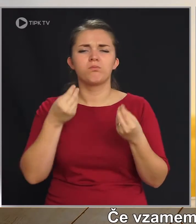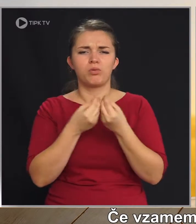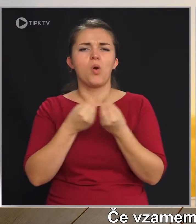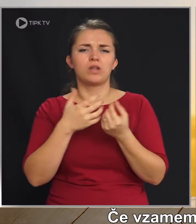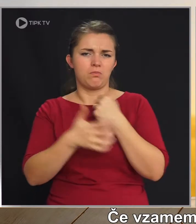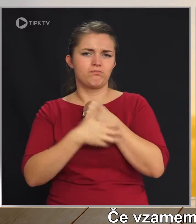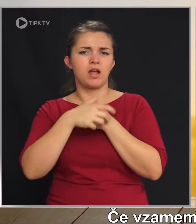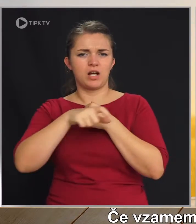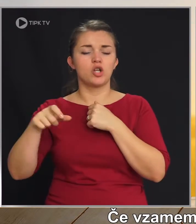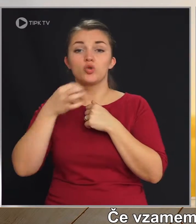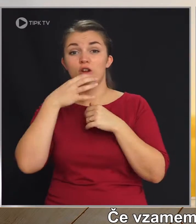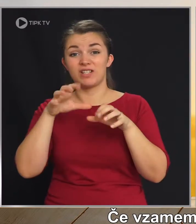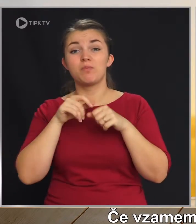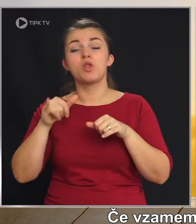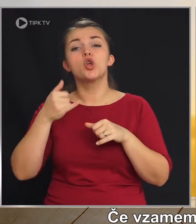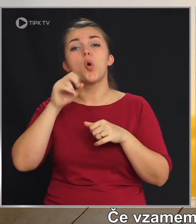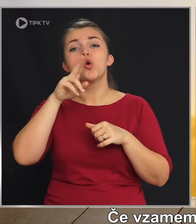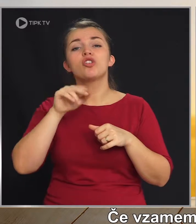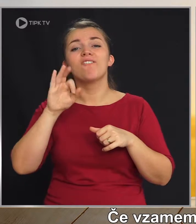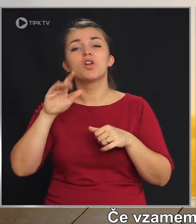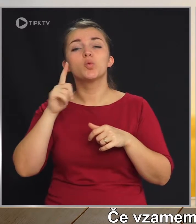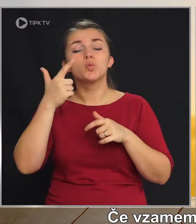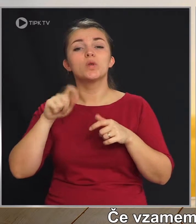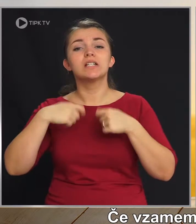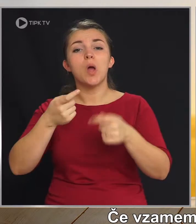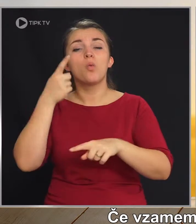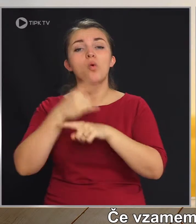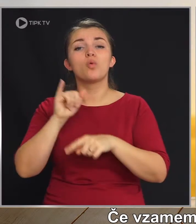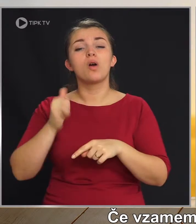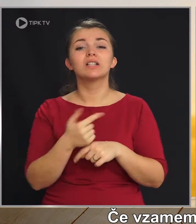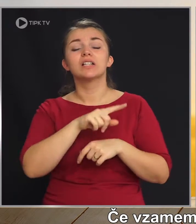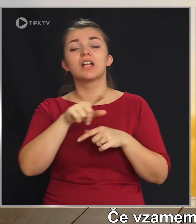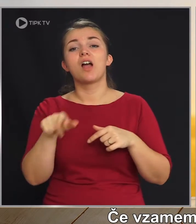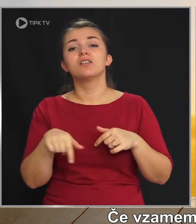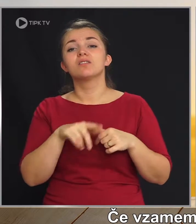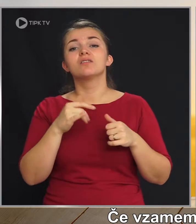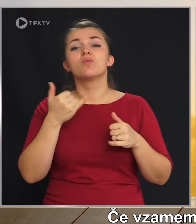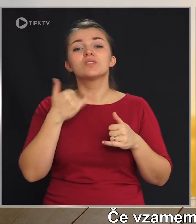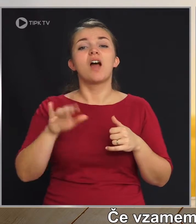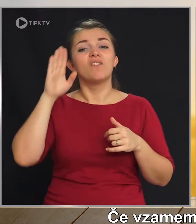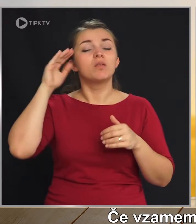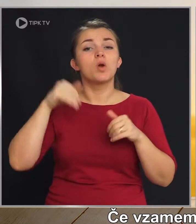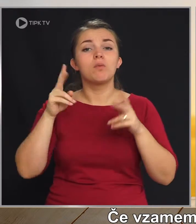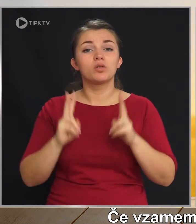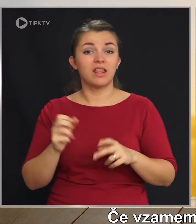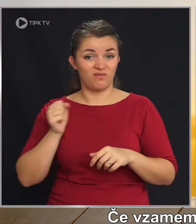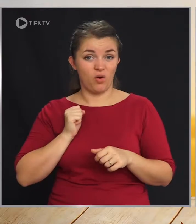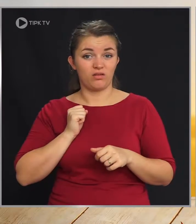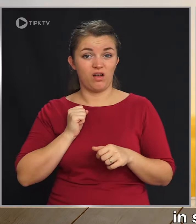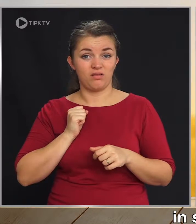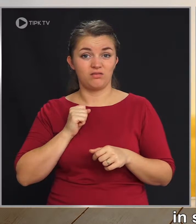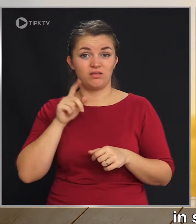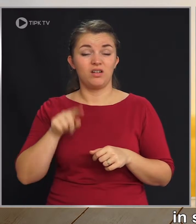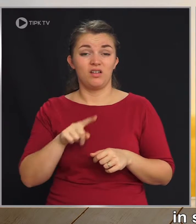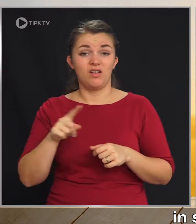Če vzamemo, da je Jožev II. izdal odlok, da je, da so vsak fant more postati tvojak